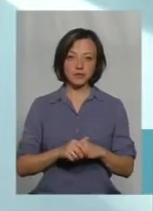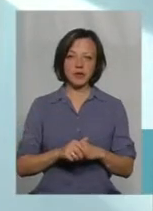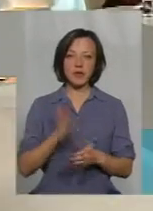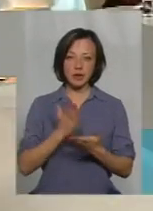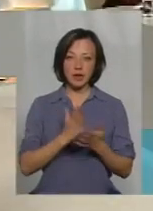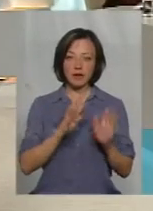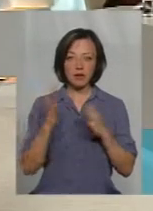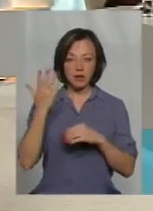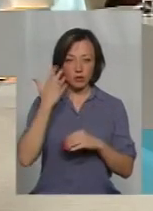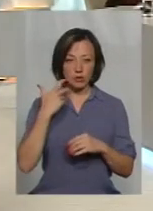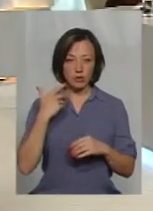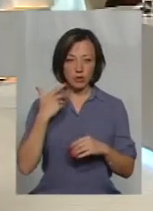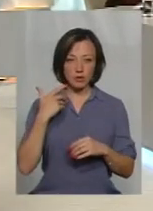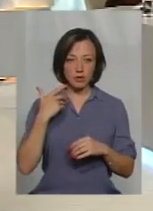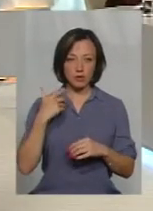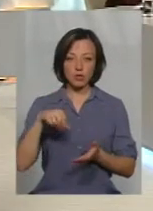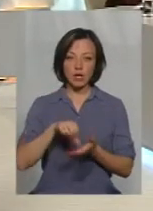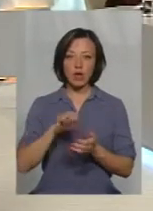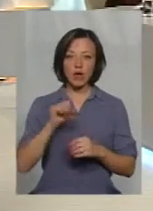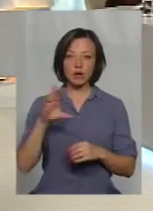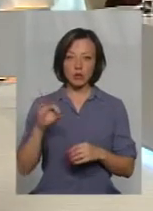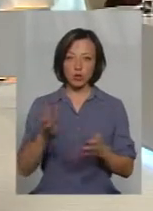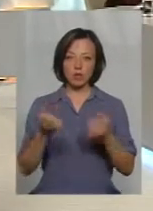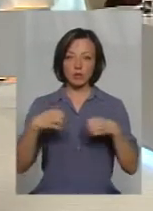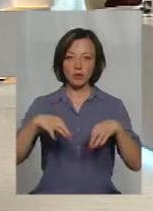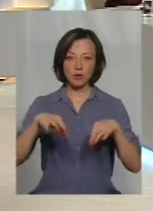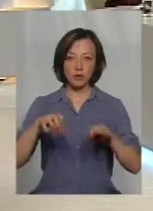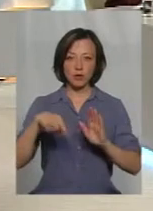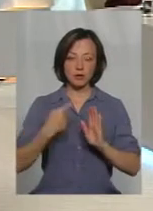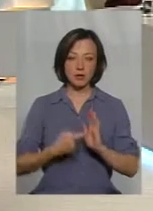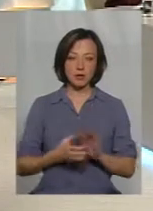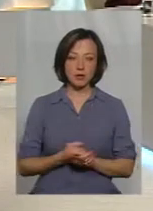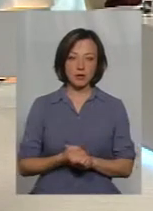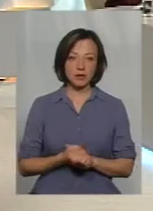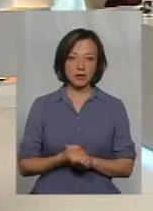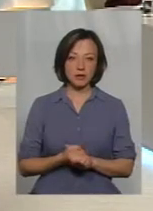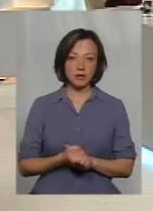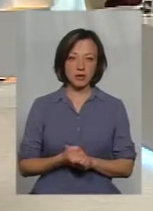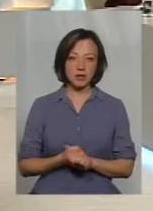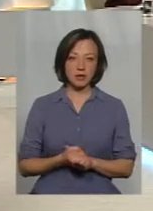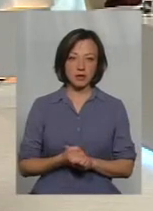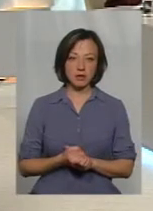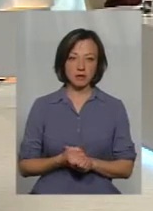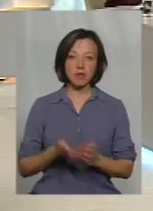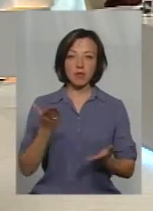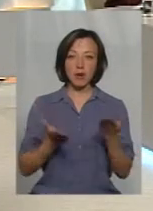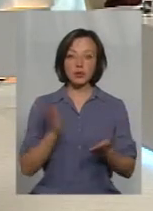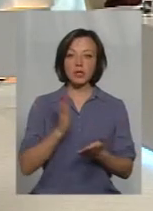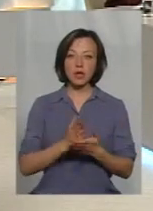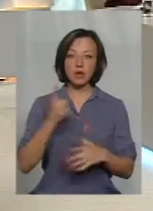є вже випадки, коли учасники АТО отримали автомобіль з цією програмою? Мабуть, є.